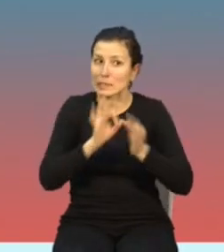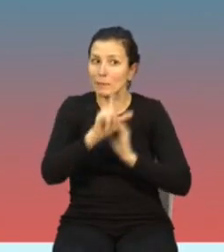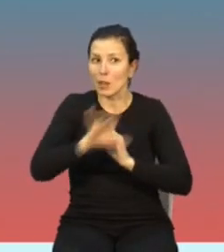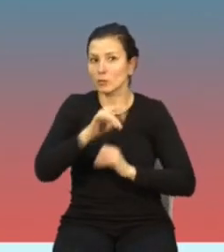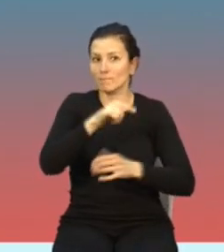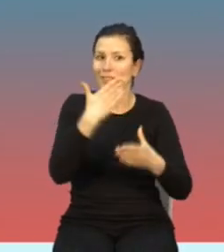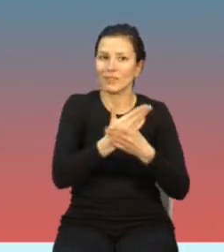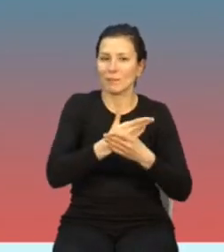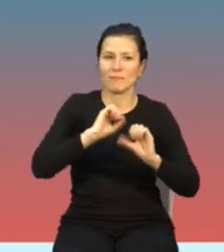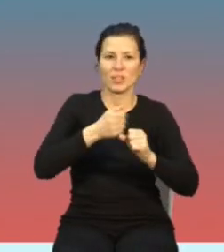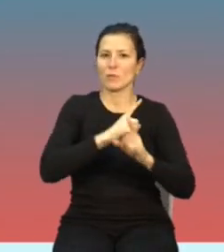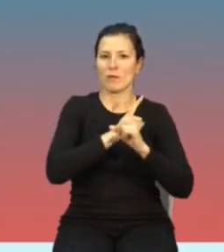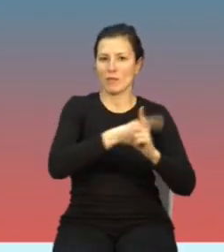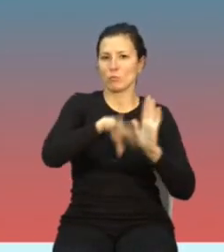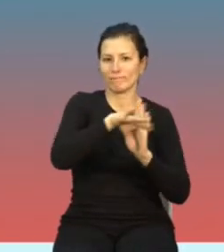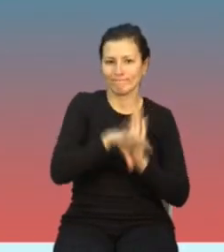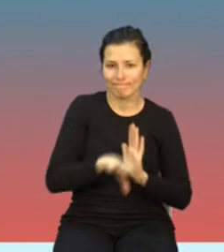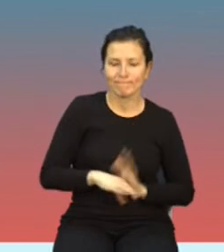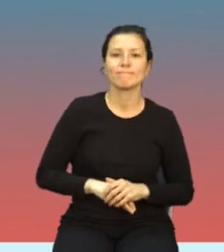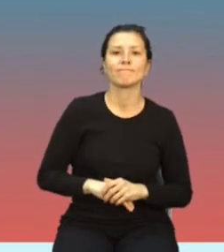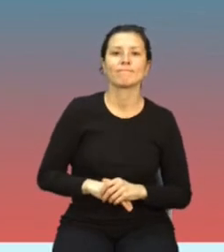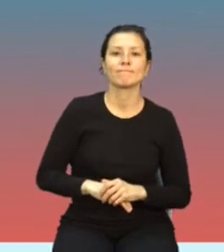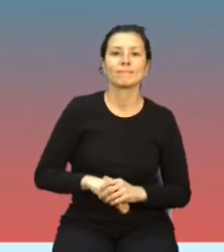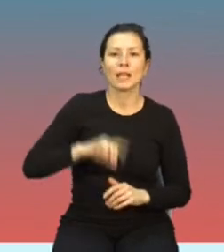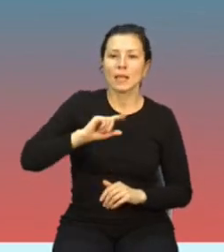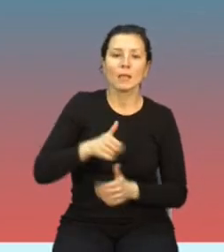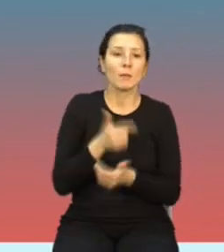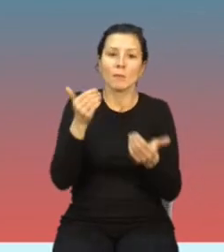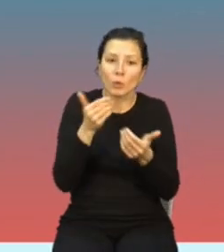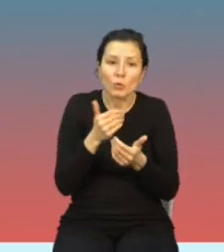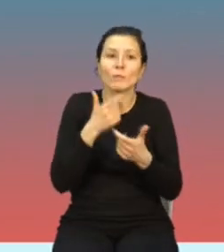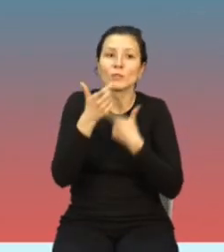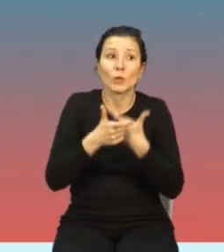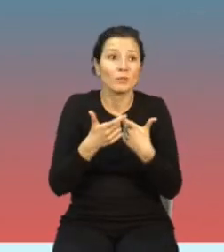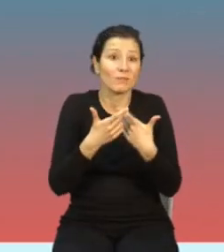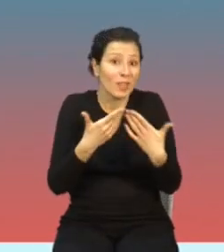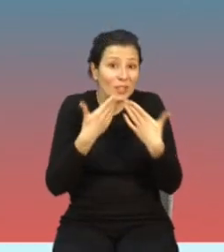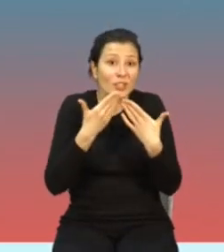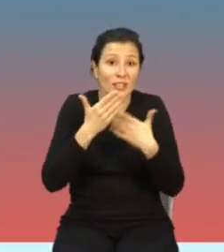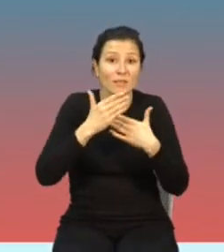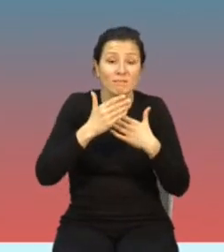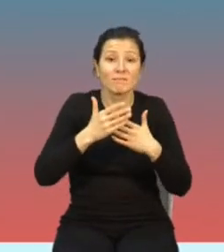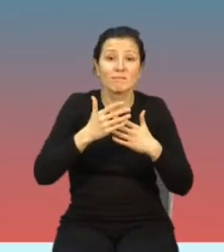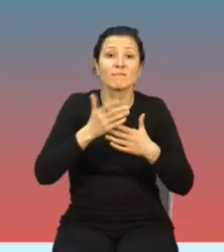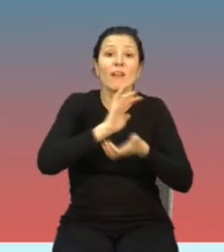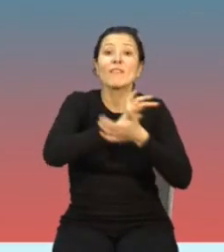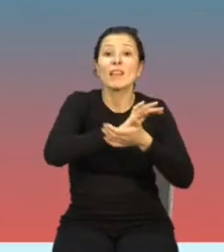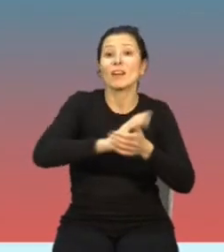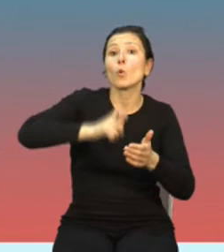I jesteśmy w stanie to zrobić poprzez licencję. I oczywiście OFCOM